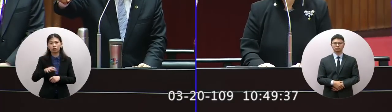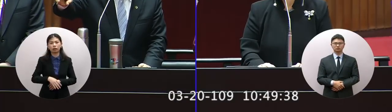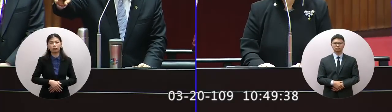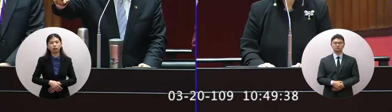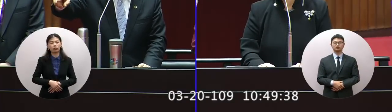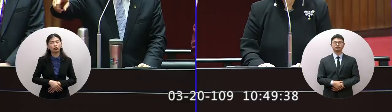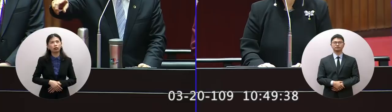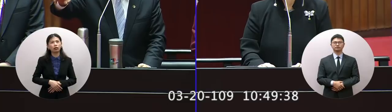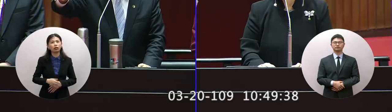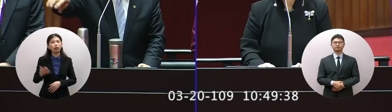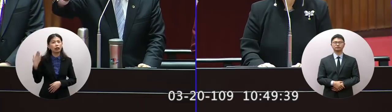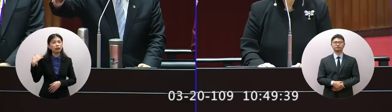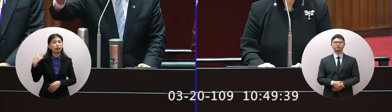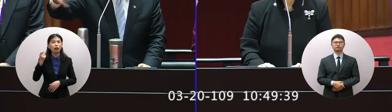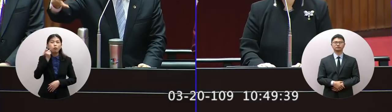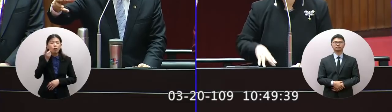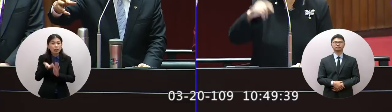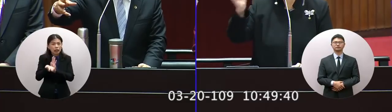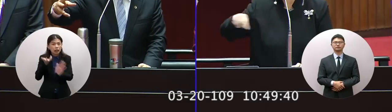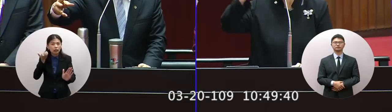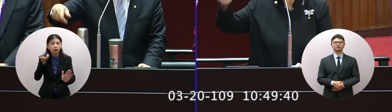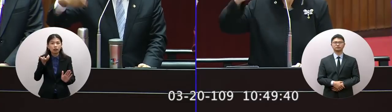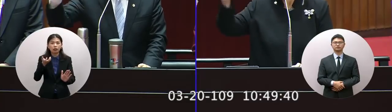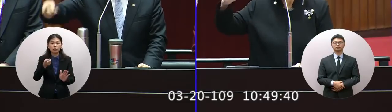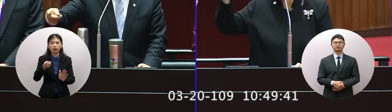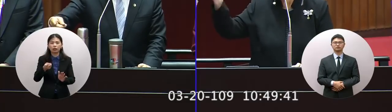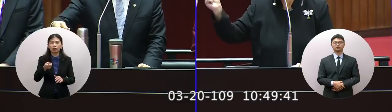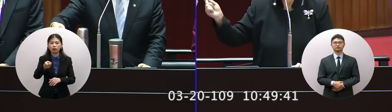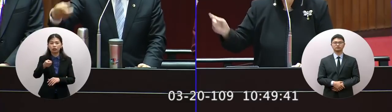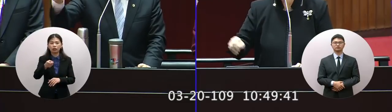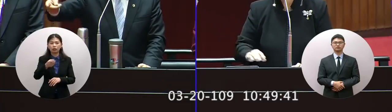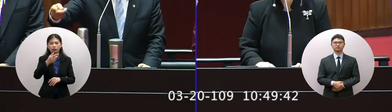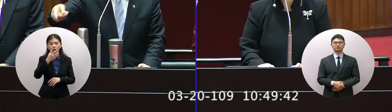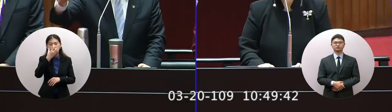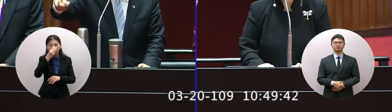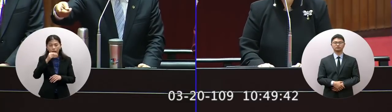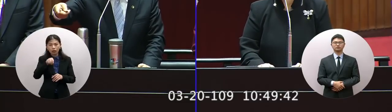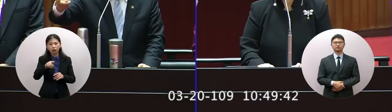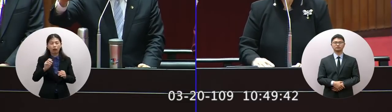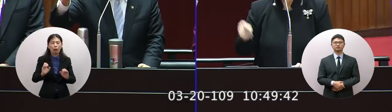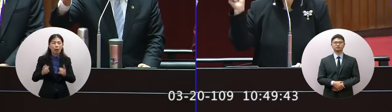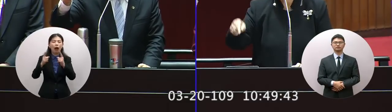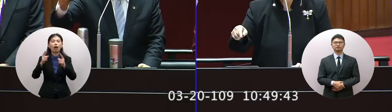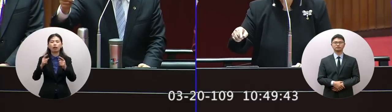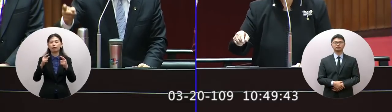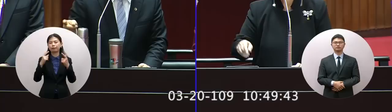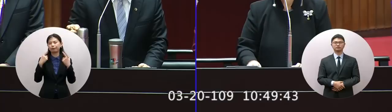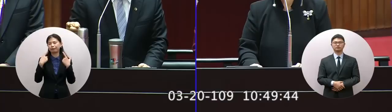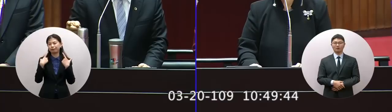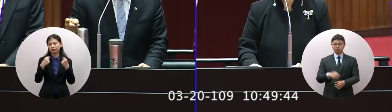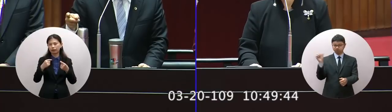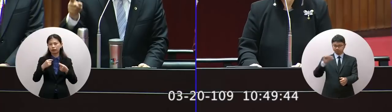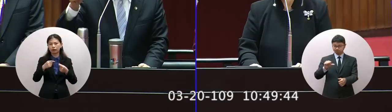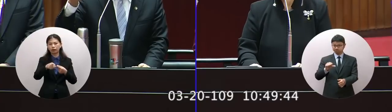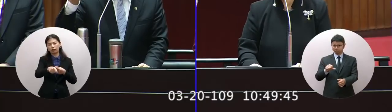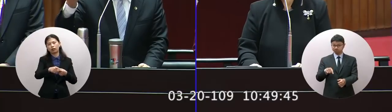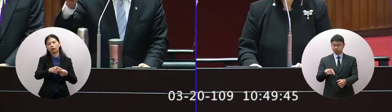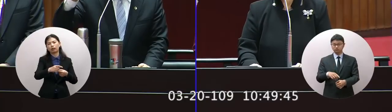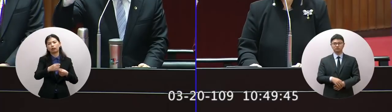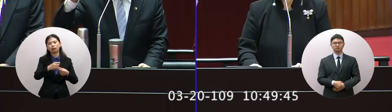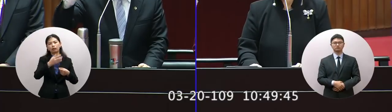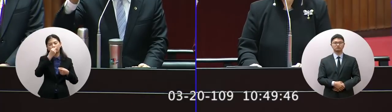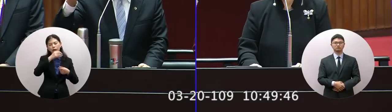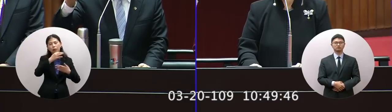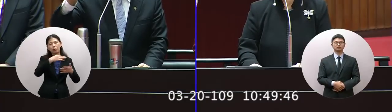月一個月前我們蓋了一個紅包現查原來是不會衛生什麼